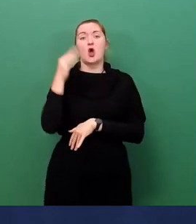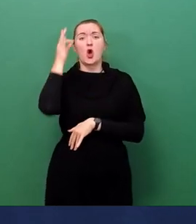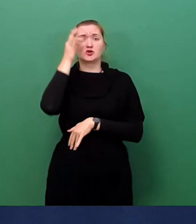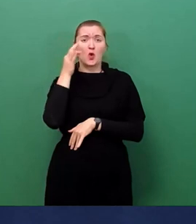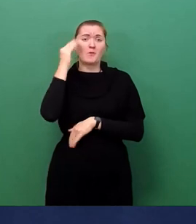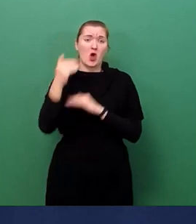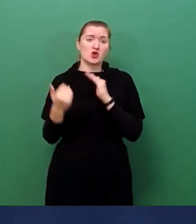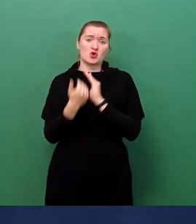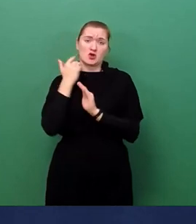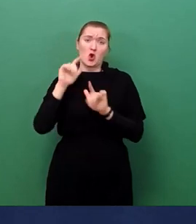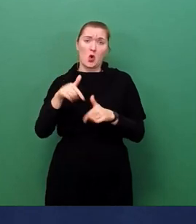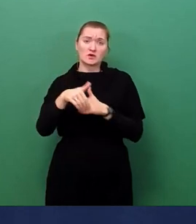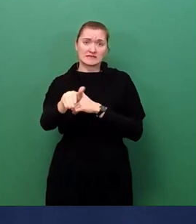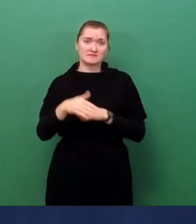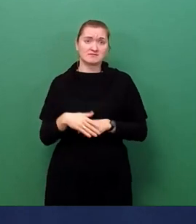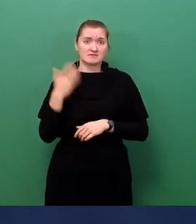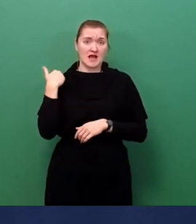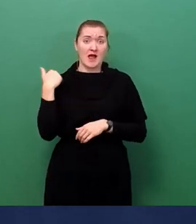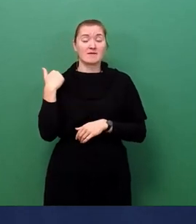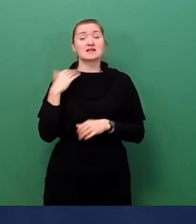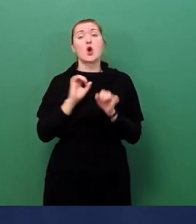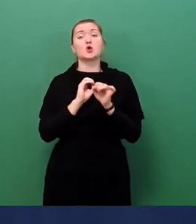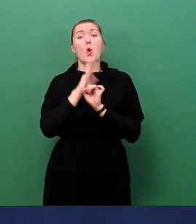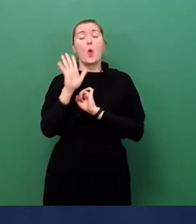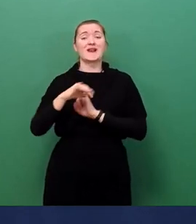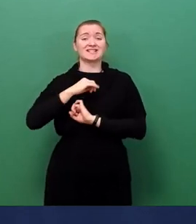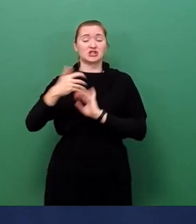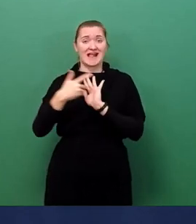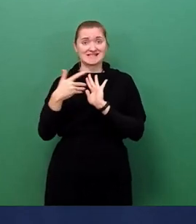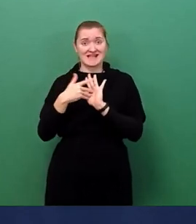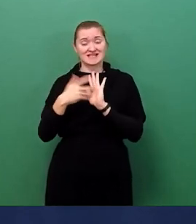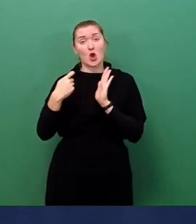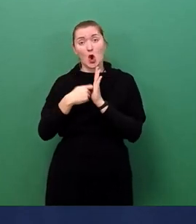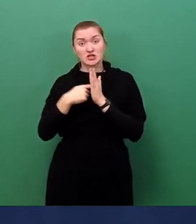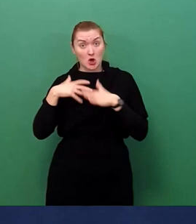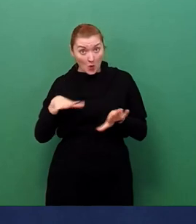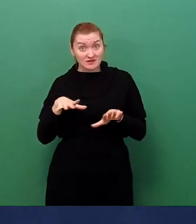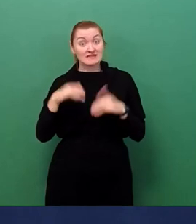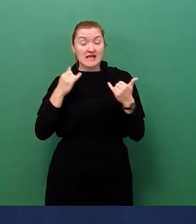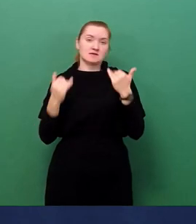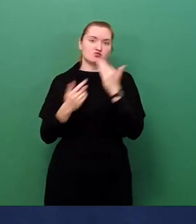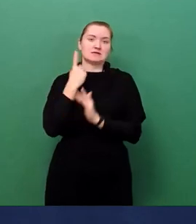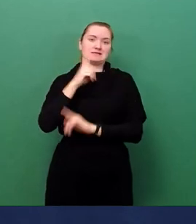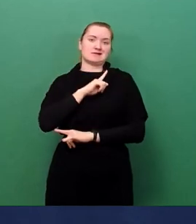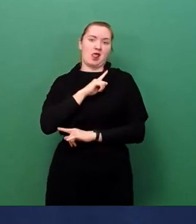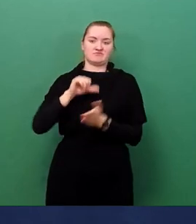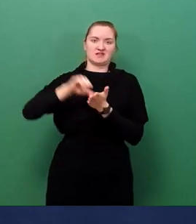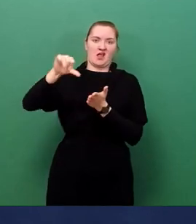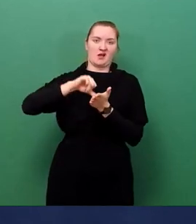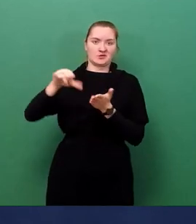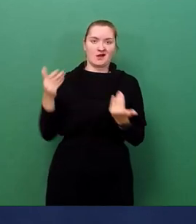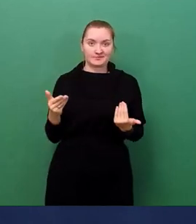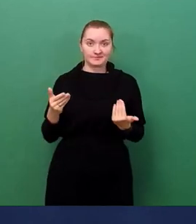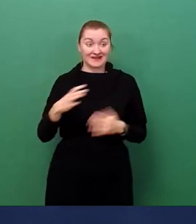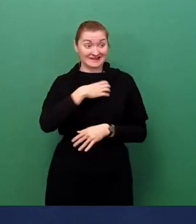seitdem die bisher kostenfreien Corona-Schnelltests von den Bürgern Dresdens selbst zu bezahlen sind. Damit wird für viele Dresdner, insbesondere für